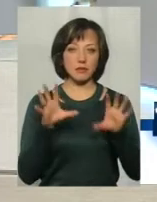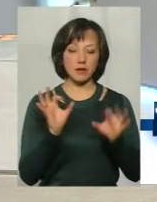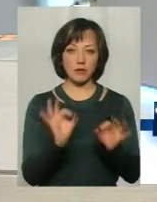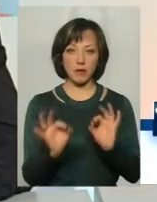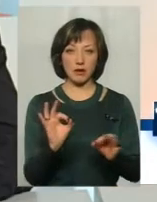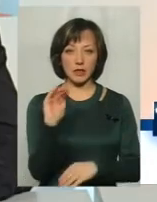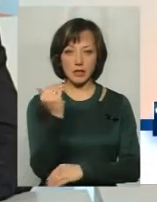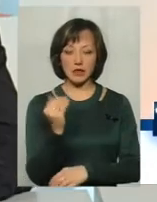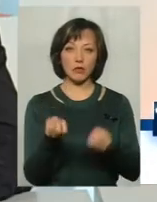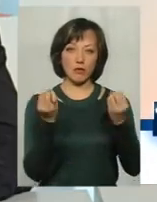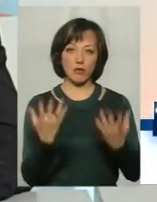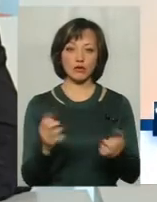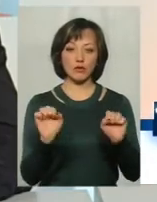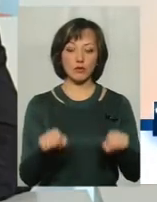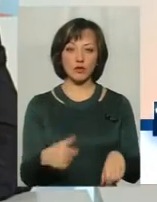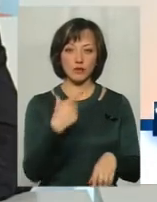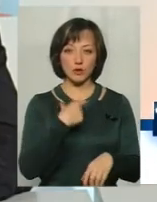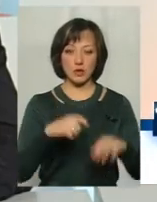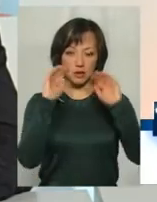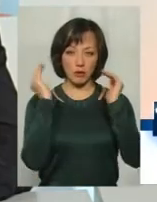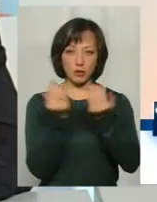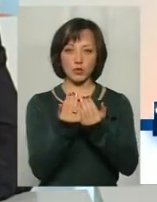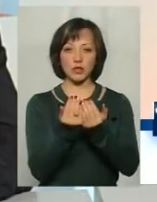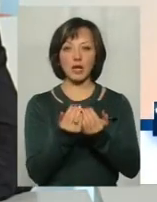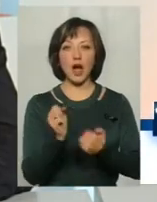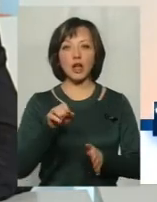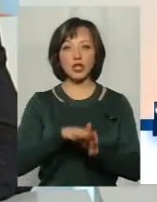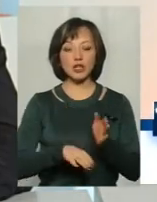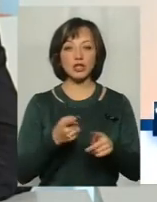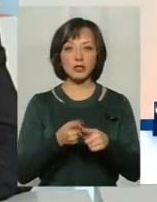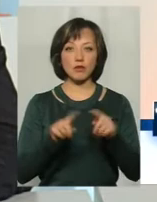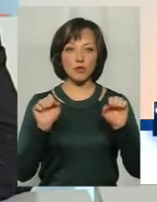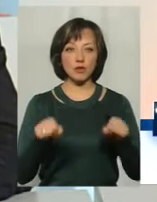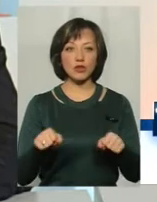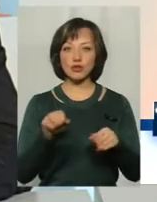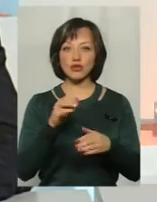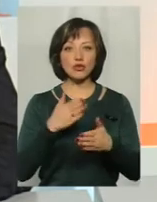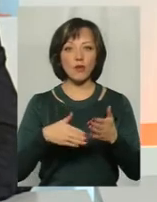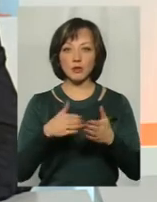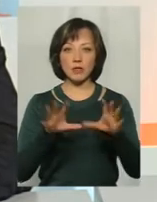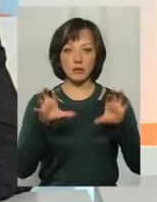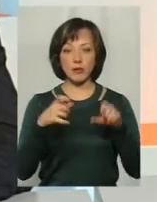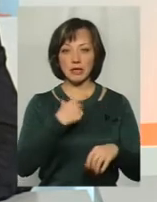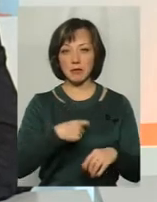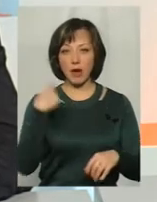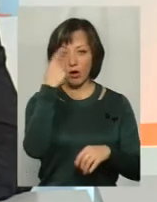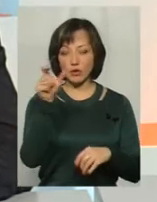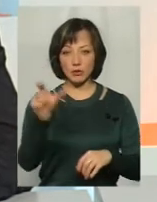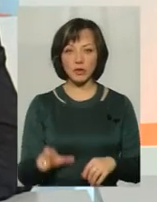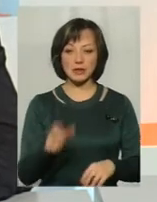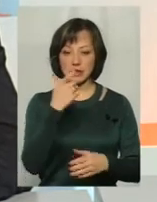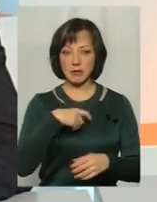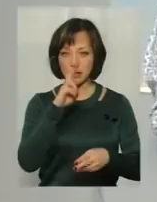дитину, дитина просто може в собі замкнутися, мінімум. А найгірше, це може дитина зовсім не сприймати себе як особисту. І може себе просто